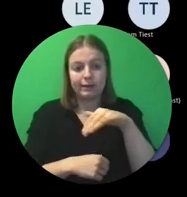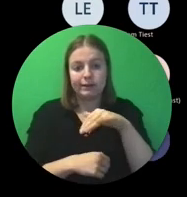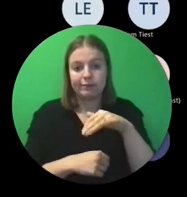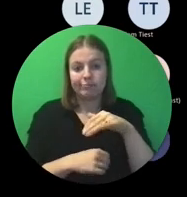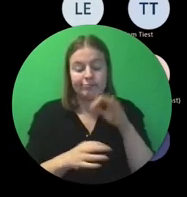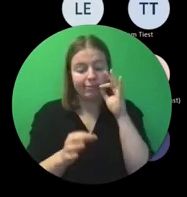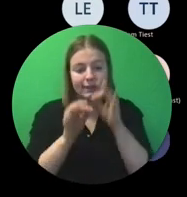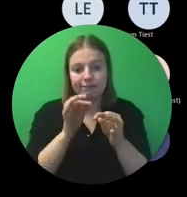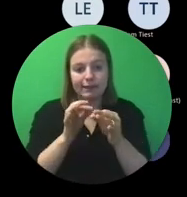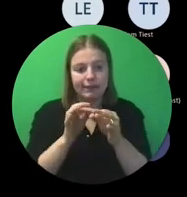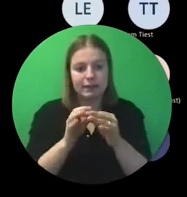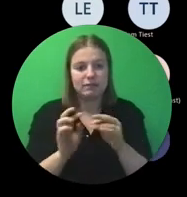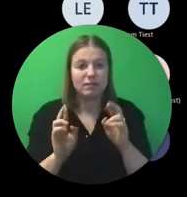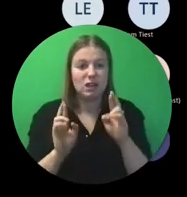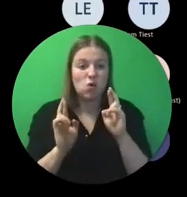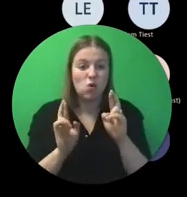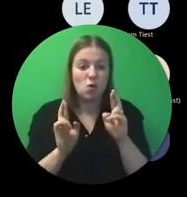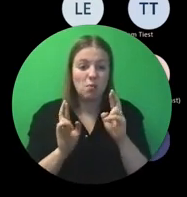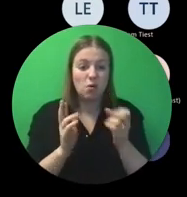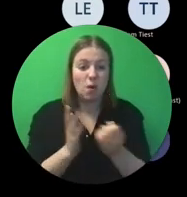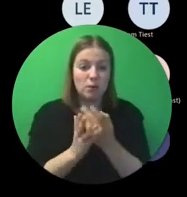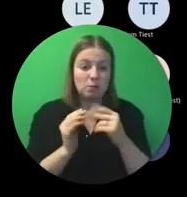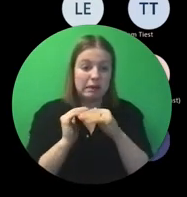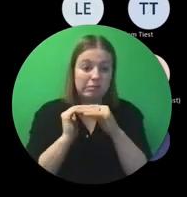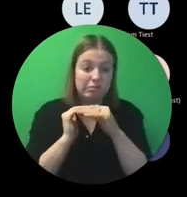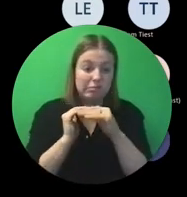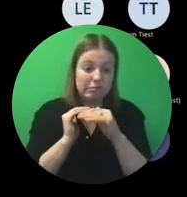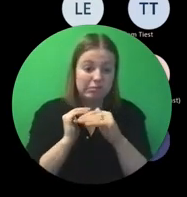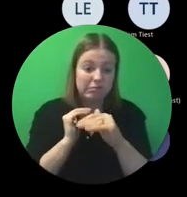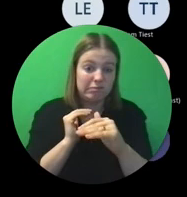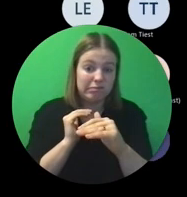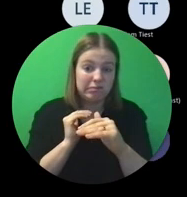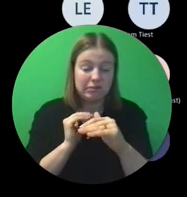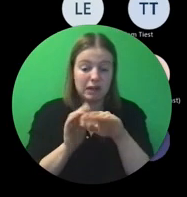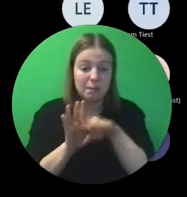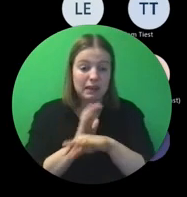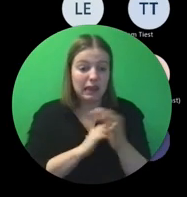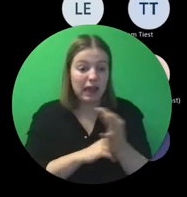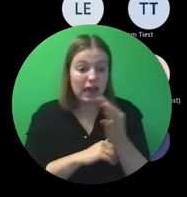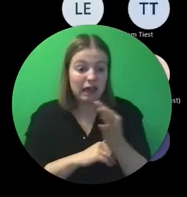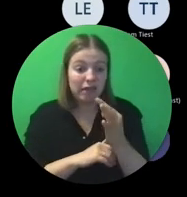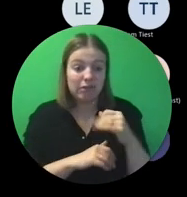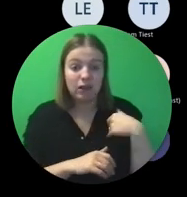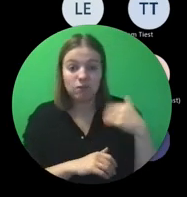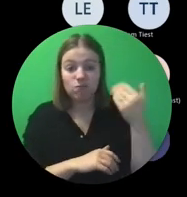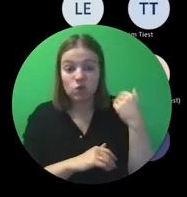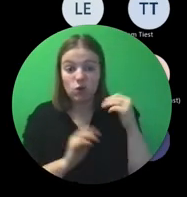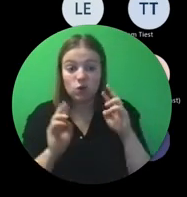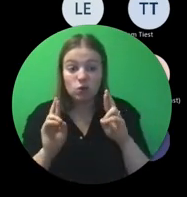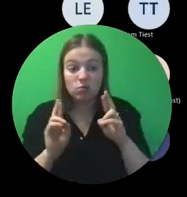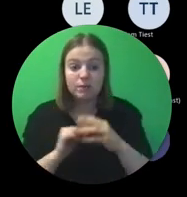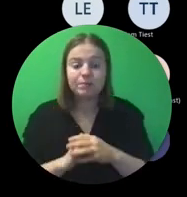hopelijk een beetje terug stabieler en beter en minder erg dan in het verleden.